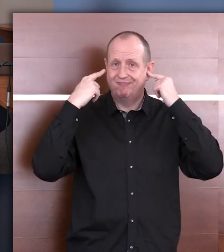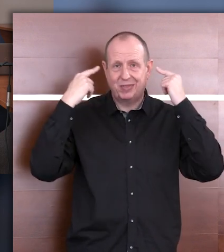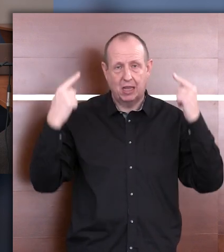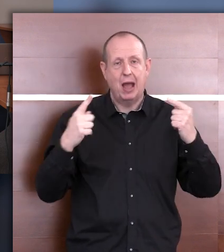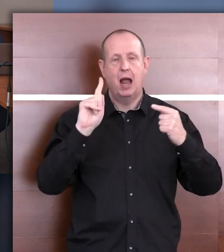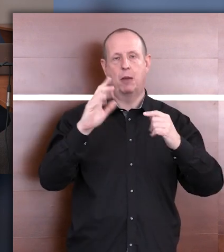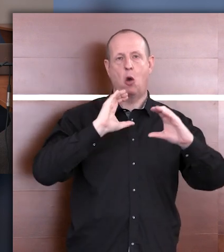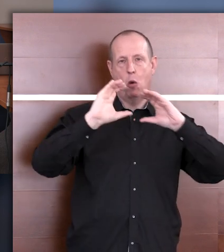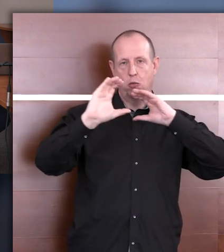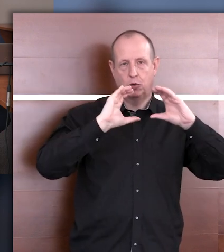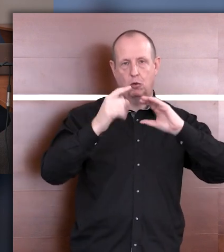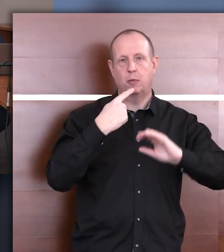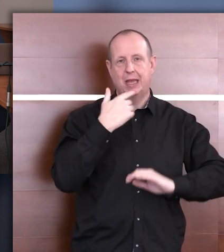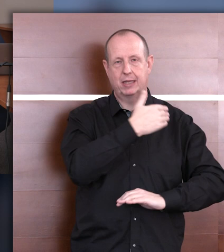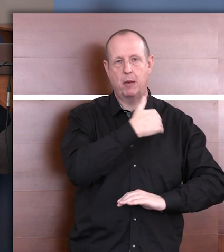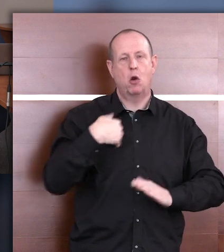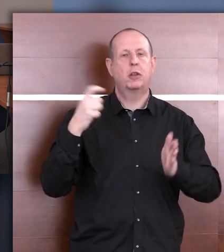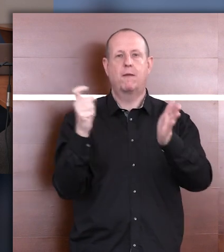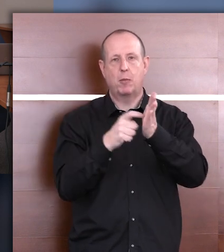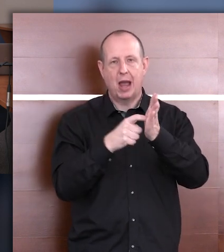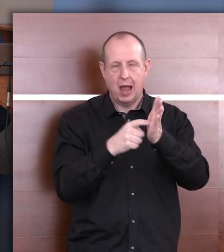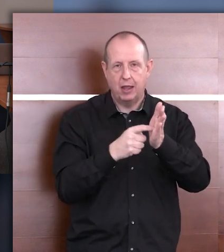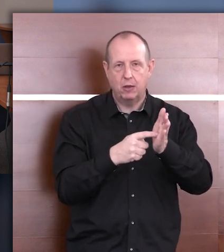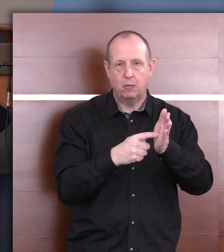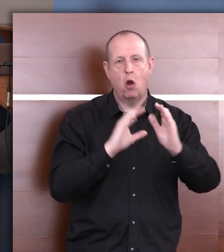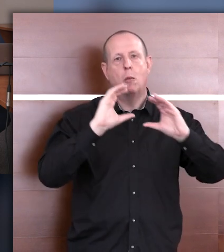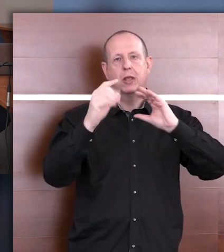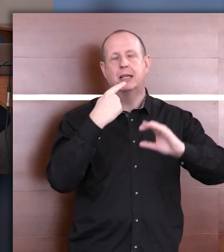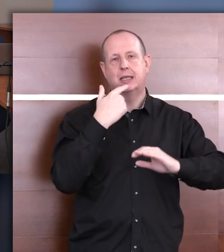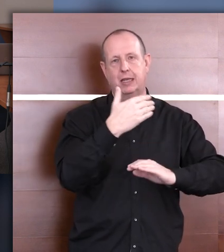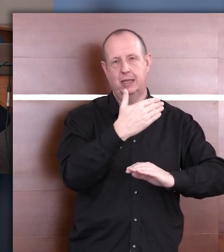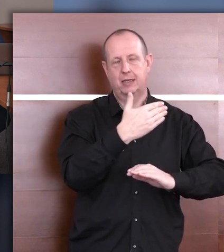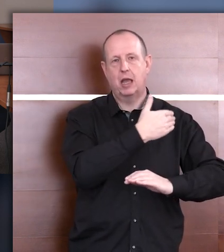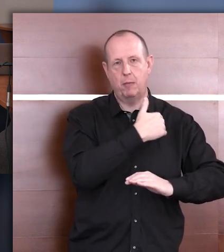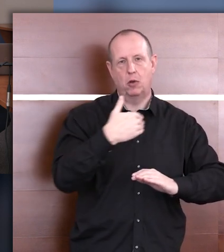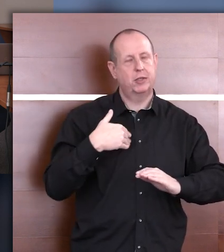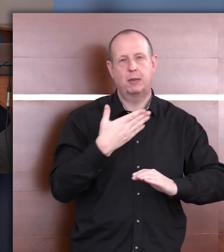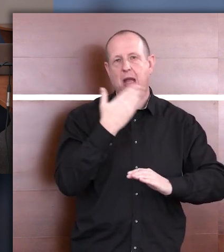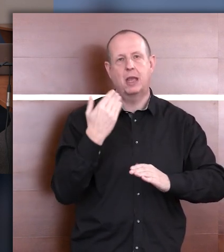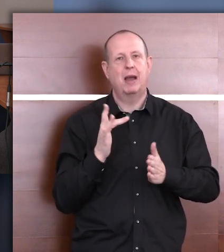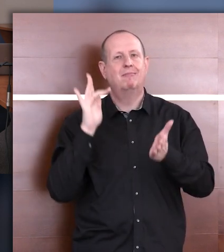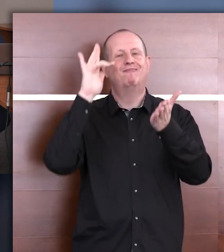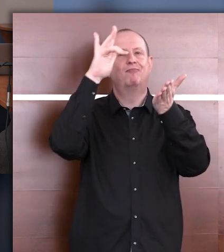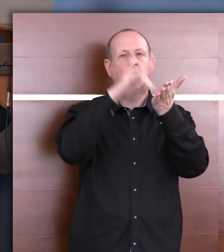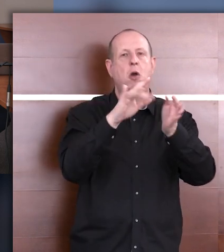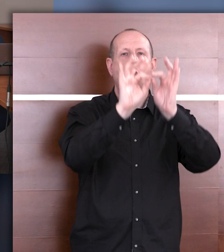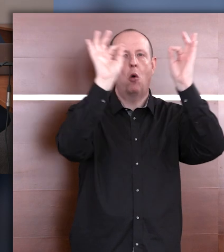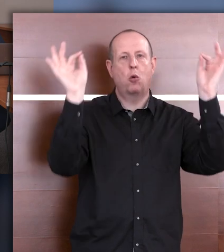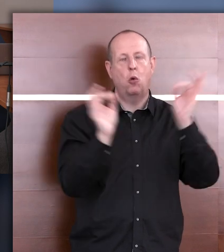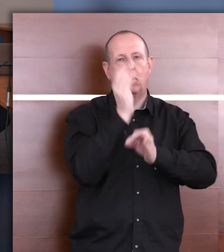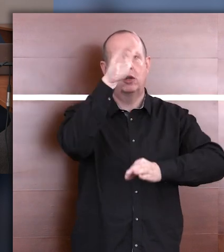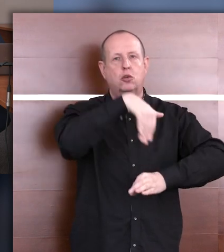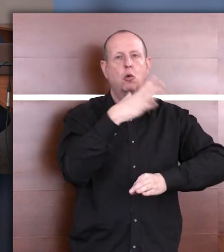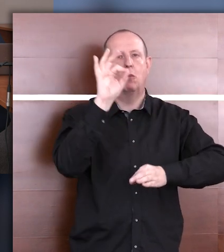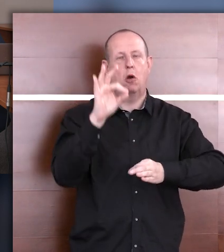języku polskim, które wymagają komunikowania się w języku polskim, one nie trafiają do szkół ogólnodostępnych, ponieważ poradnie